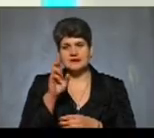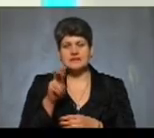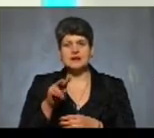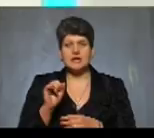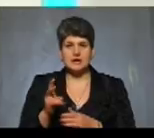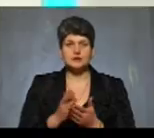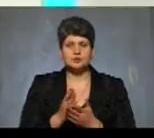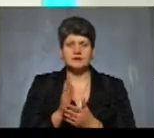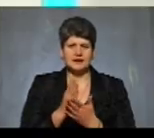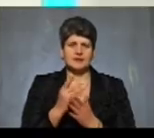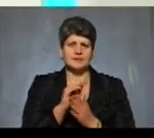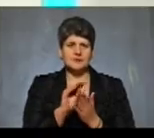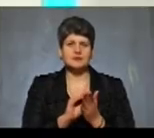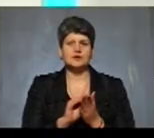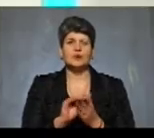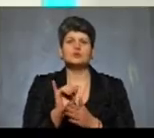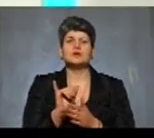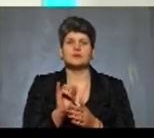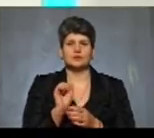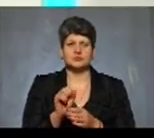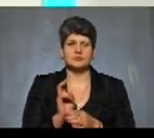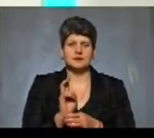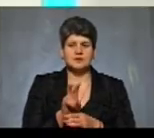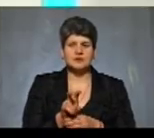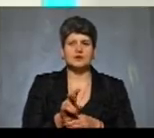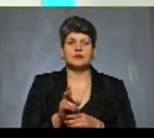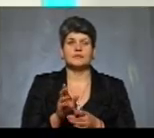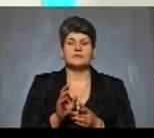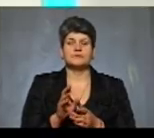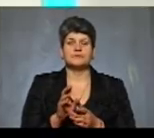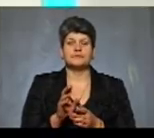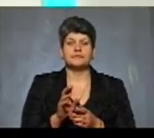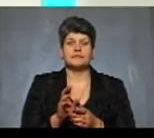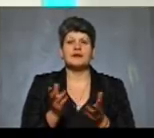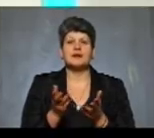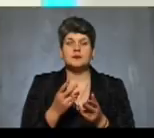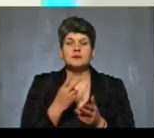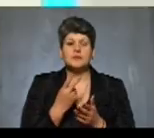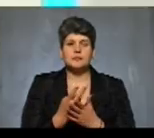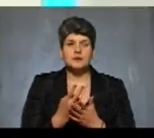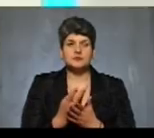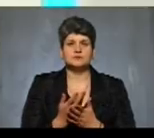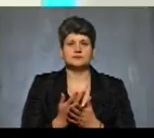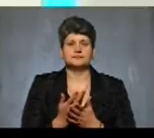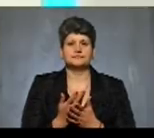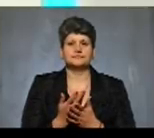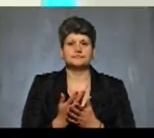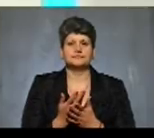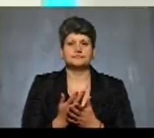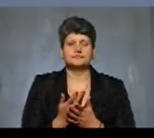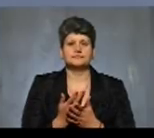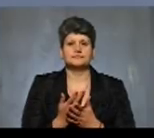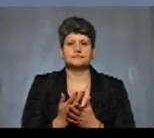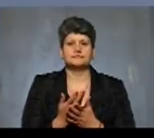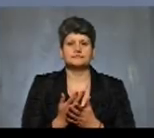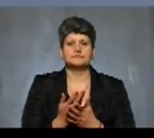посилання, куди ми можемо описати щодо того чи іншого лікарського засобу, який ми бачимо, як сказати... Тобто, там є